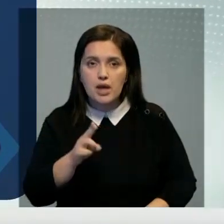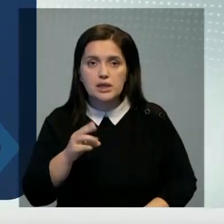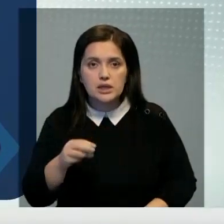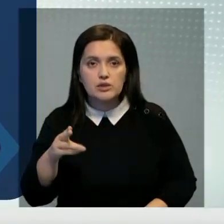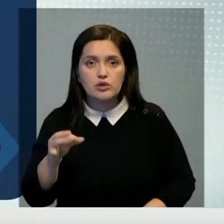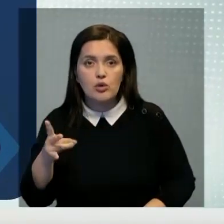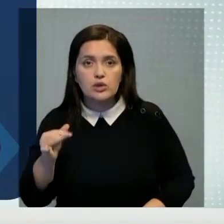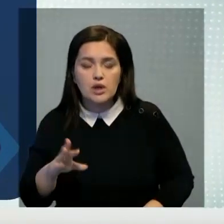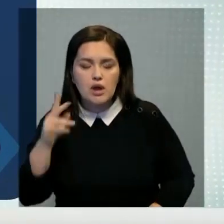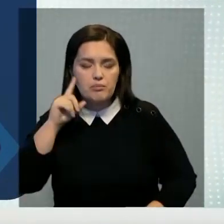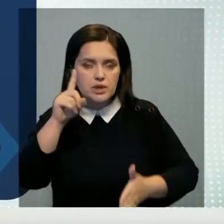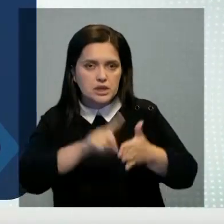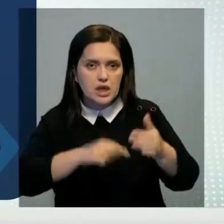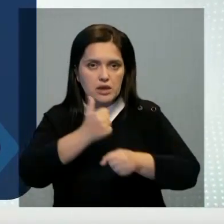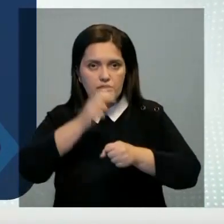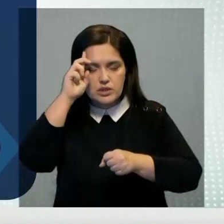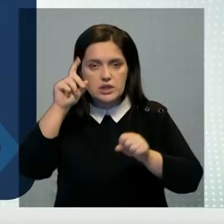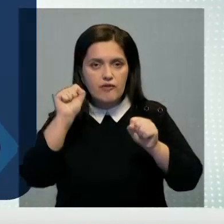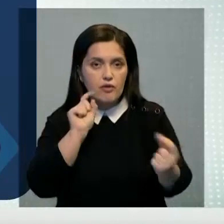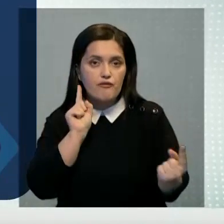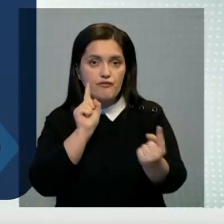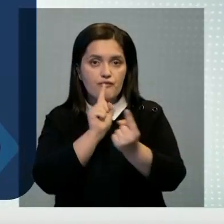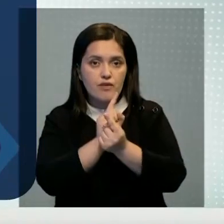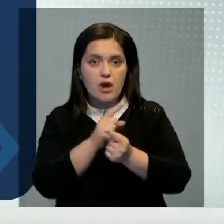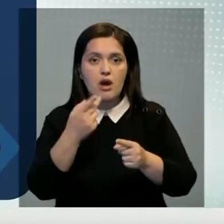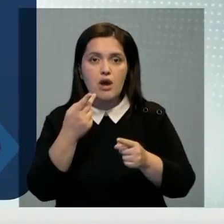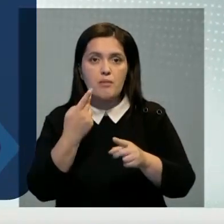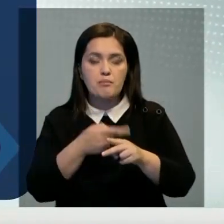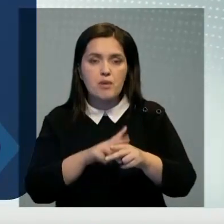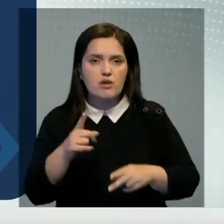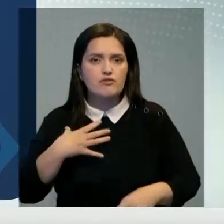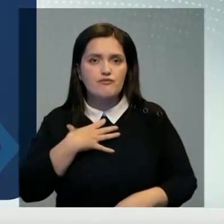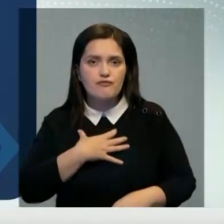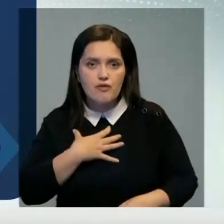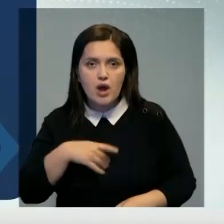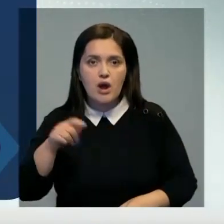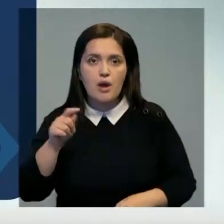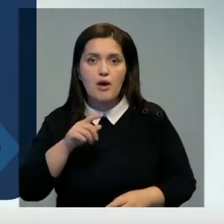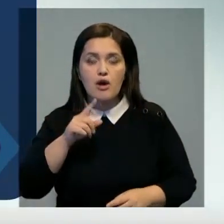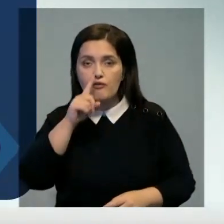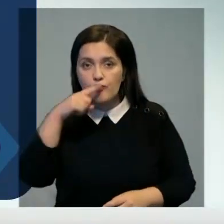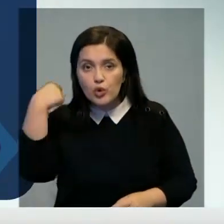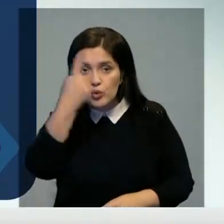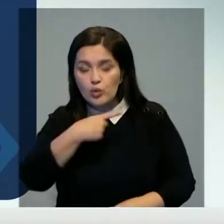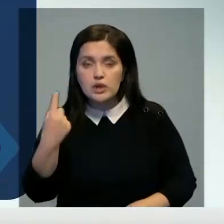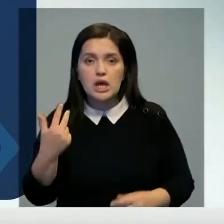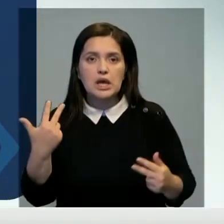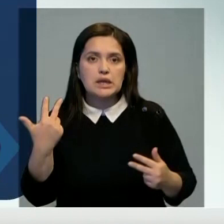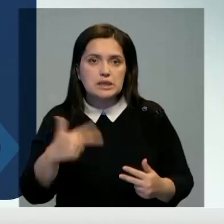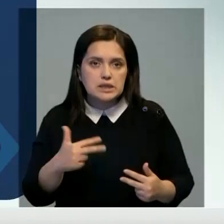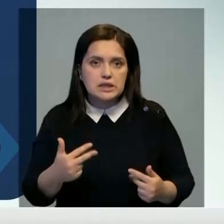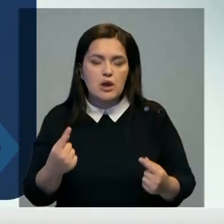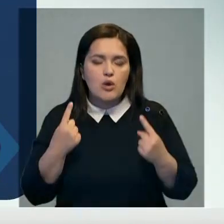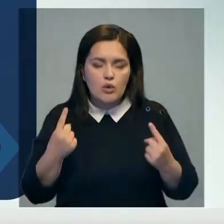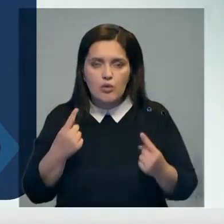признательность главе государства за возможность встречи, особо отметив символичность визита, проходящего в год 30-летия